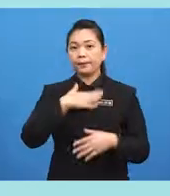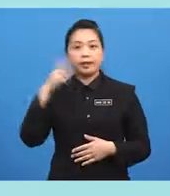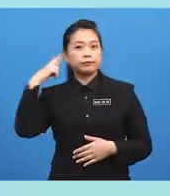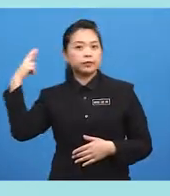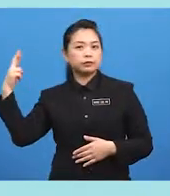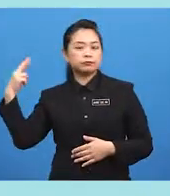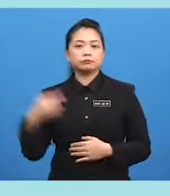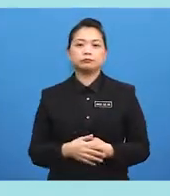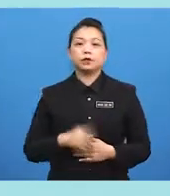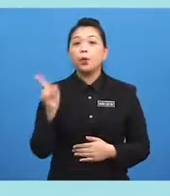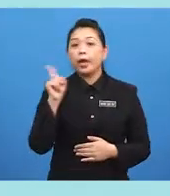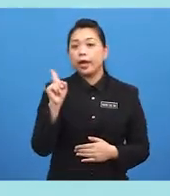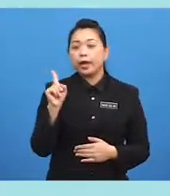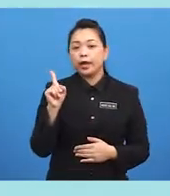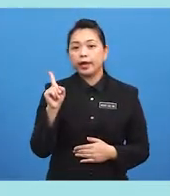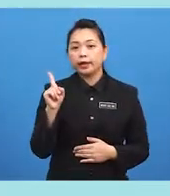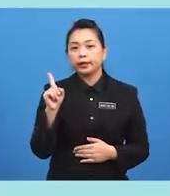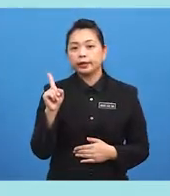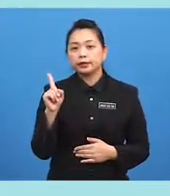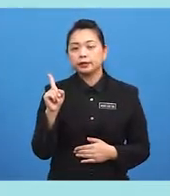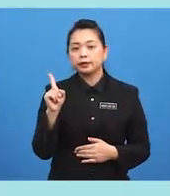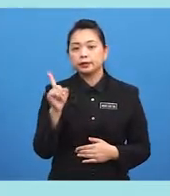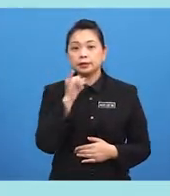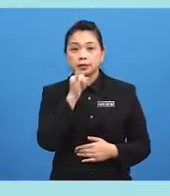Where is... ...my radio?